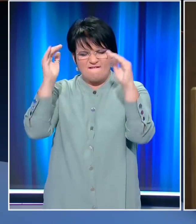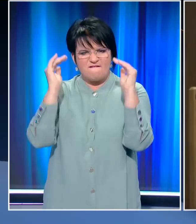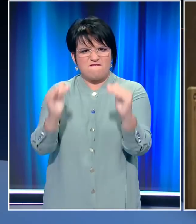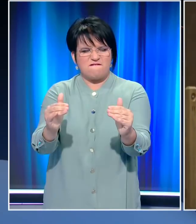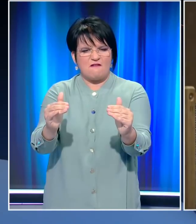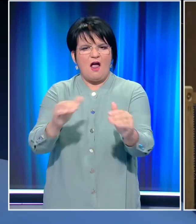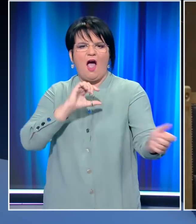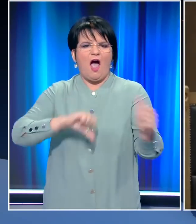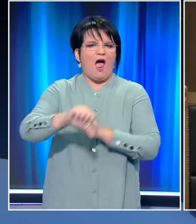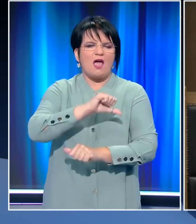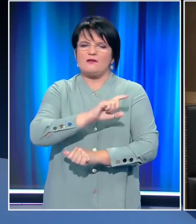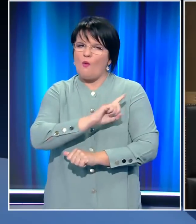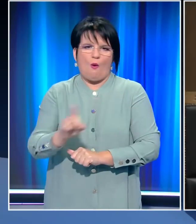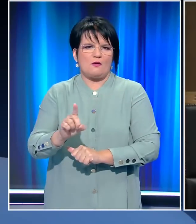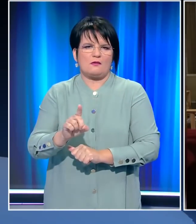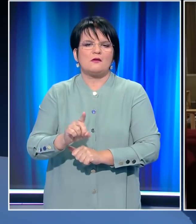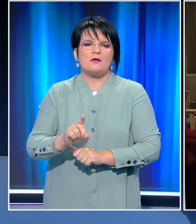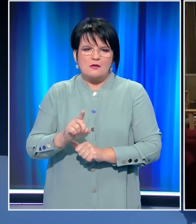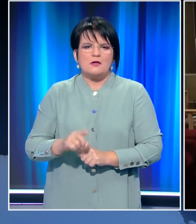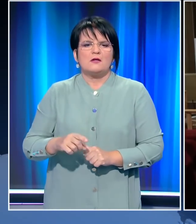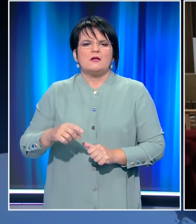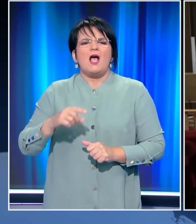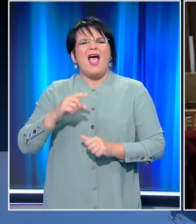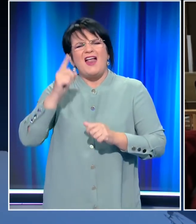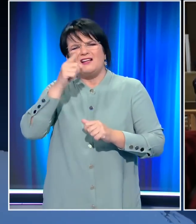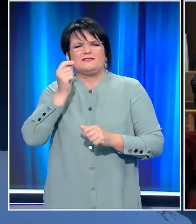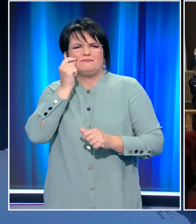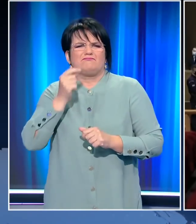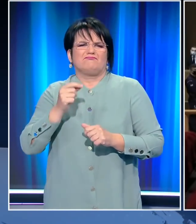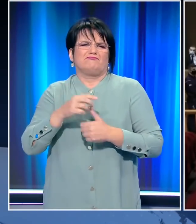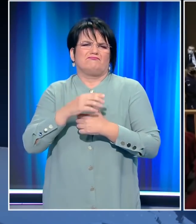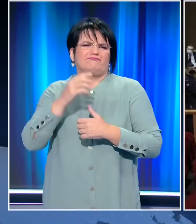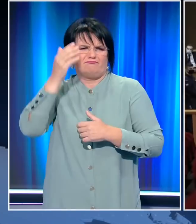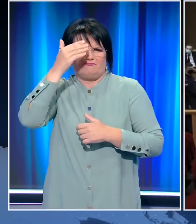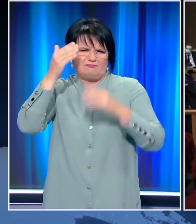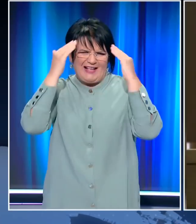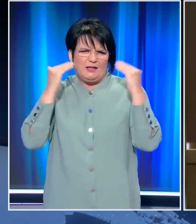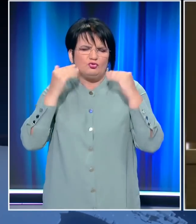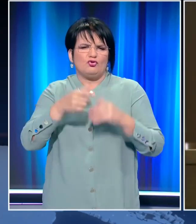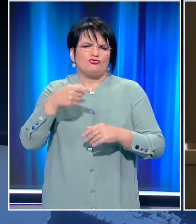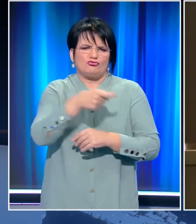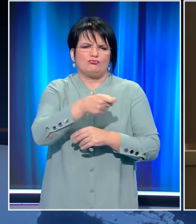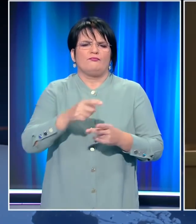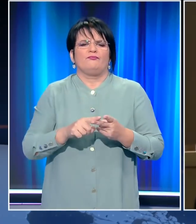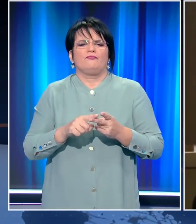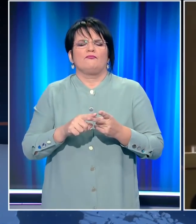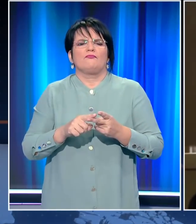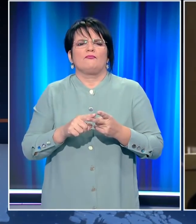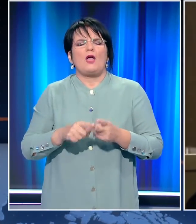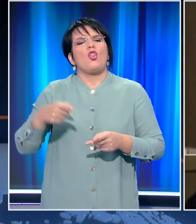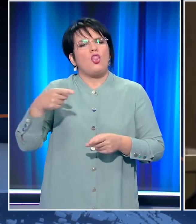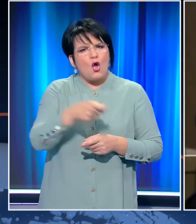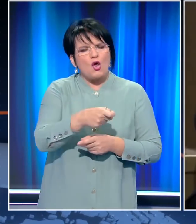ως δολοφόνοι του Σαγζάτ Λούγκμαν. Αλλά και οι τρεις καταδικαστέντες για την επίθεση, την